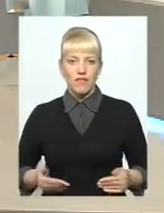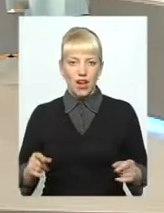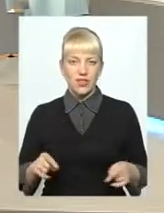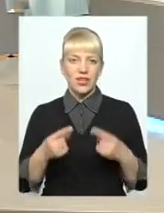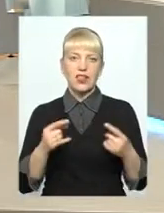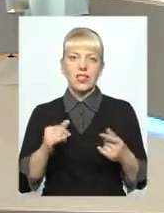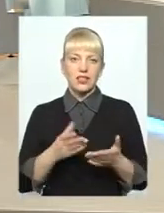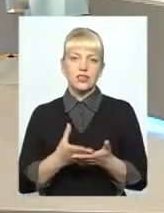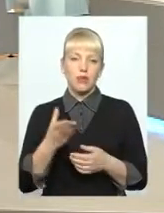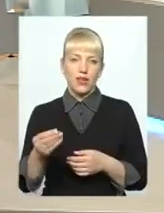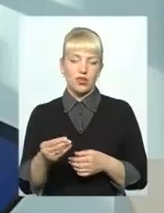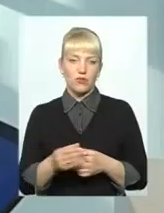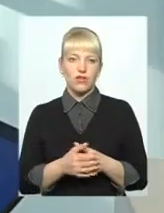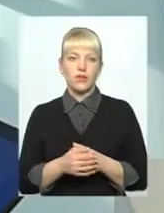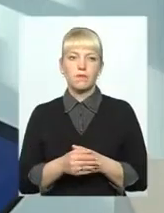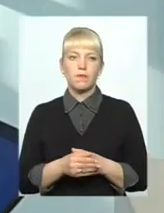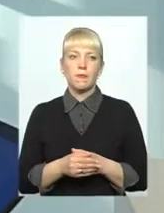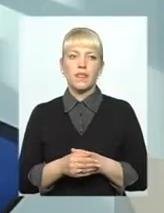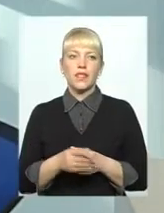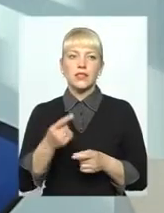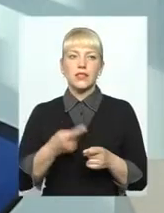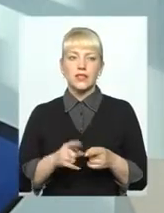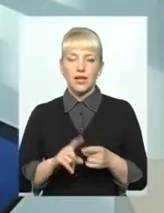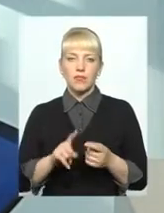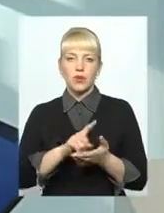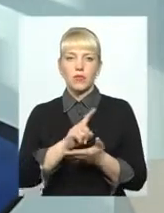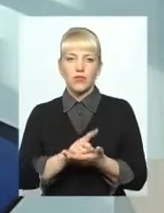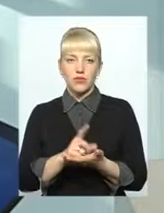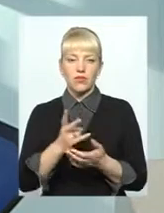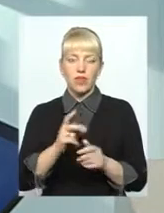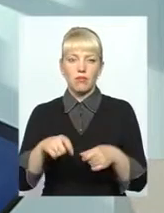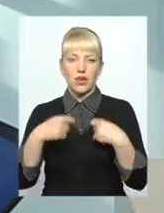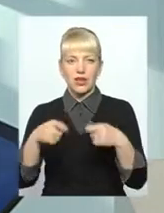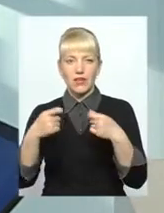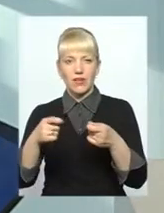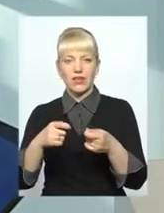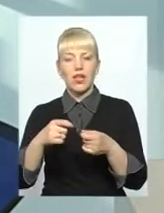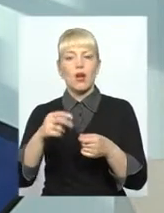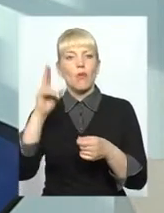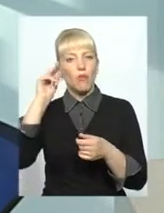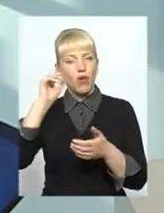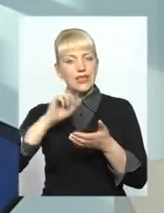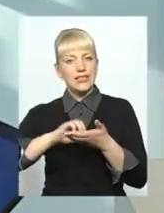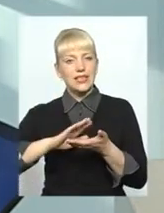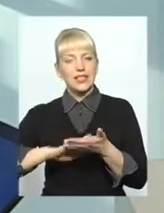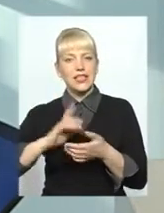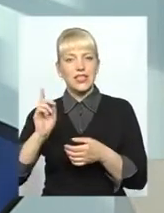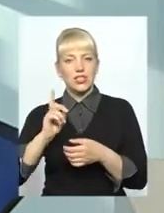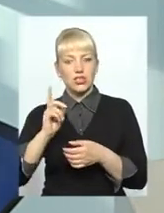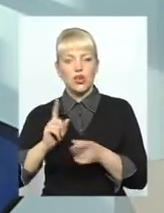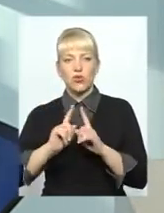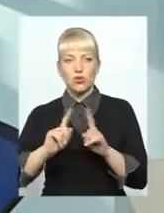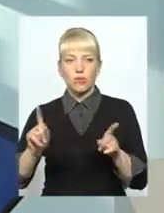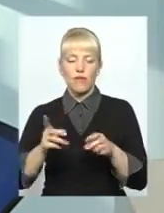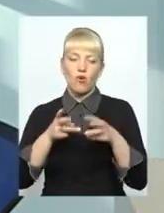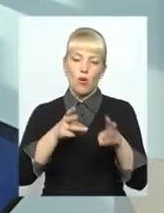рахунки. Ну, по-перше, це обов'язково передавати показники лічильника, особливо в опалювальний,